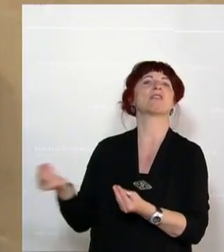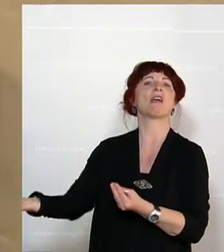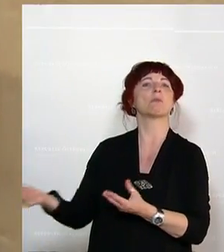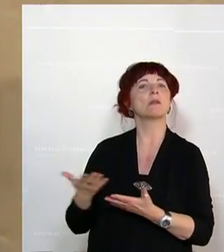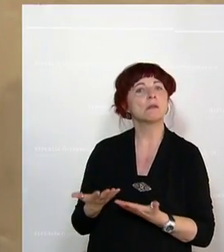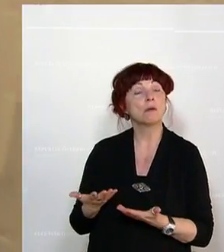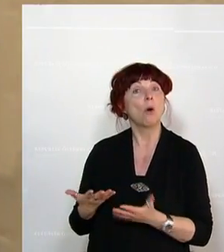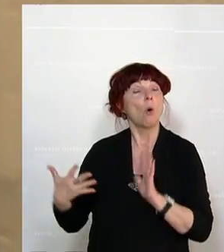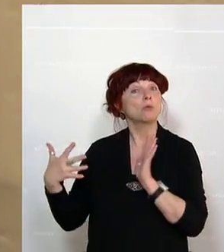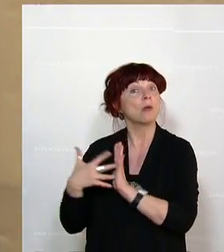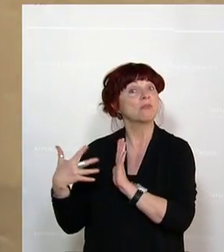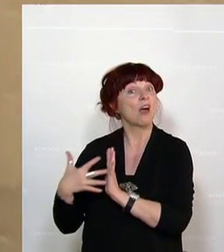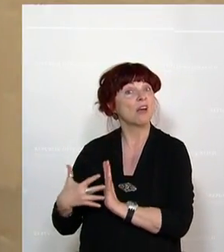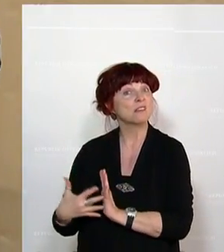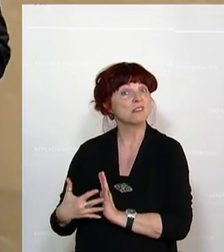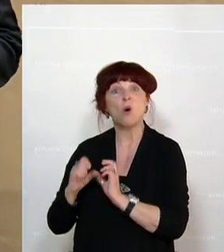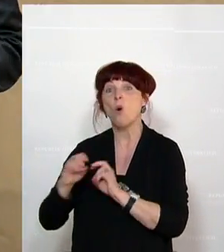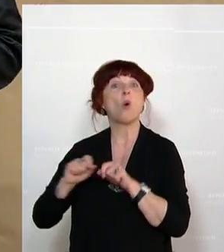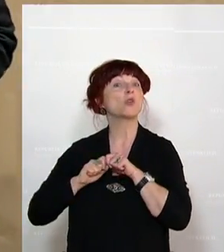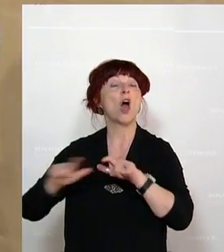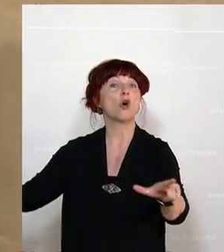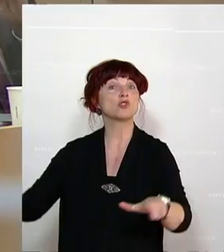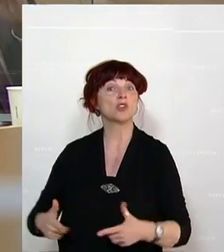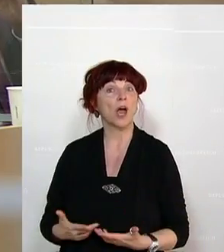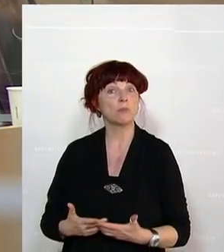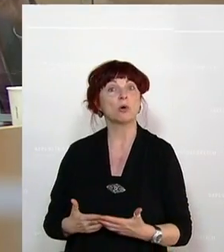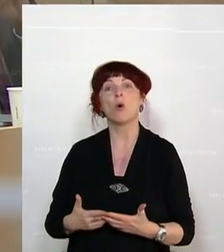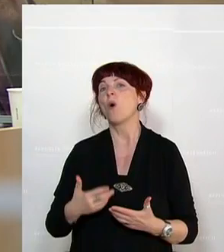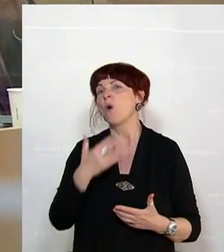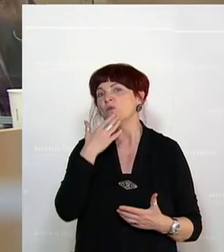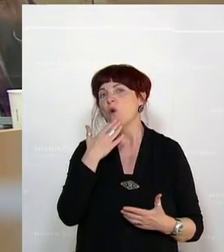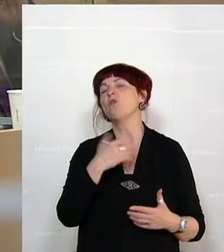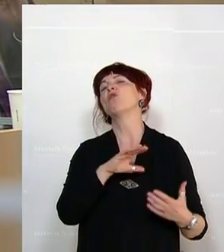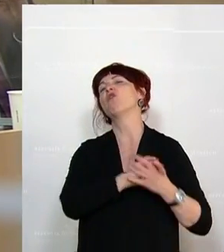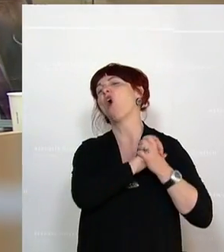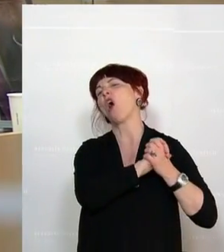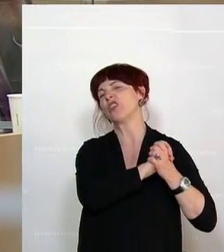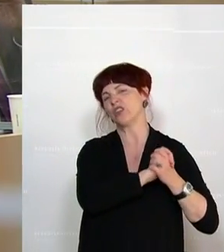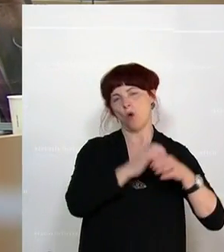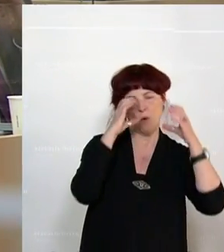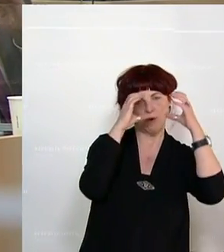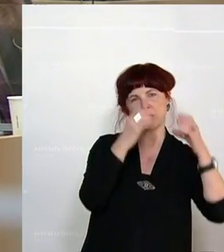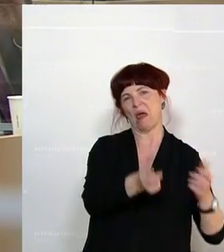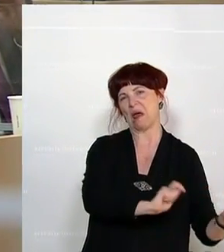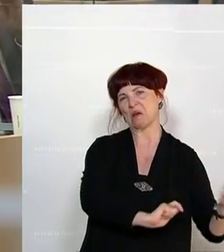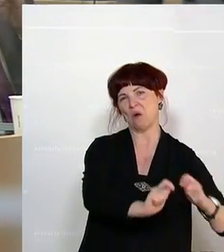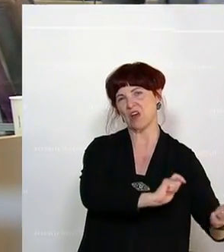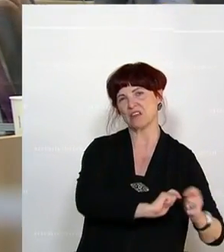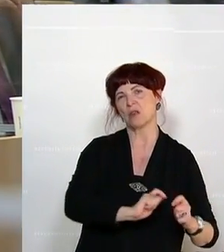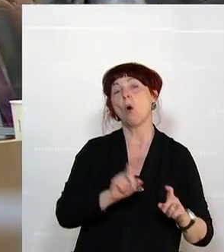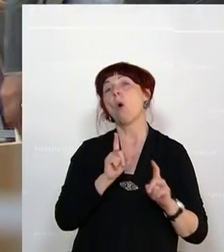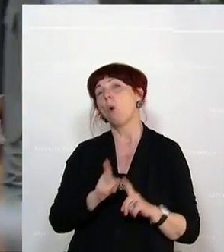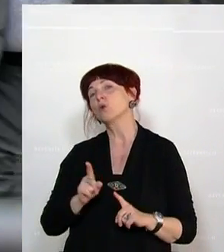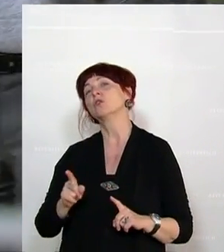wo die Tests vermutlich wieder ohne Ausschreibung bei Günstlingern der ÖVP eingekauft und ohne Rechtsanspruch an Günstlinge und Betriebe der ÖVP